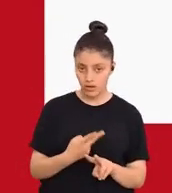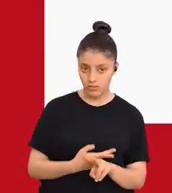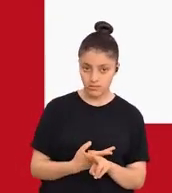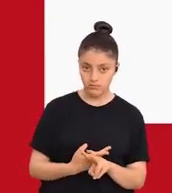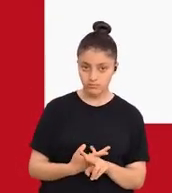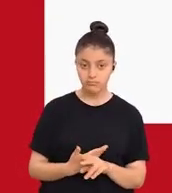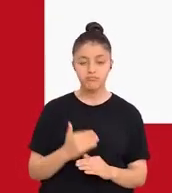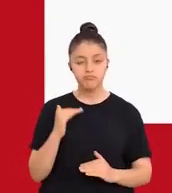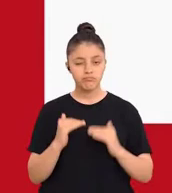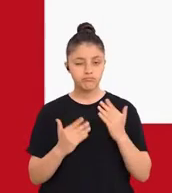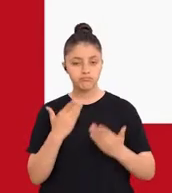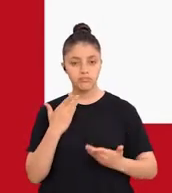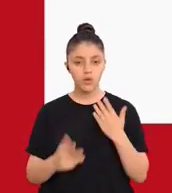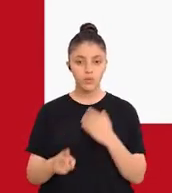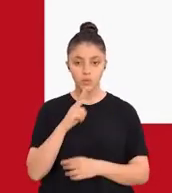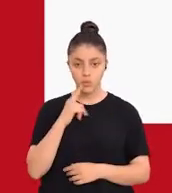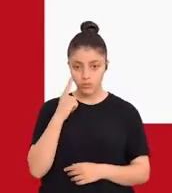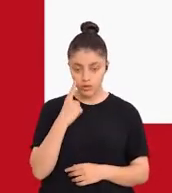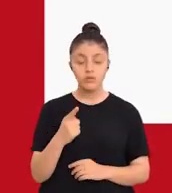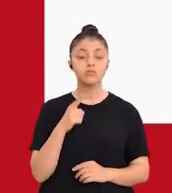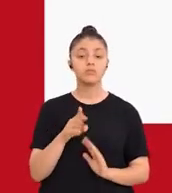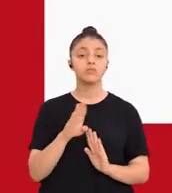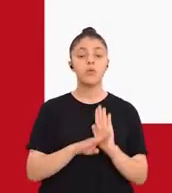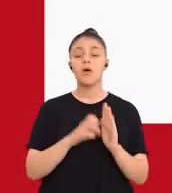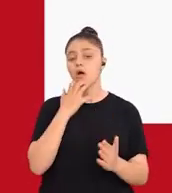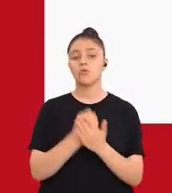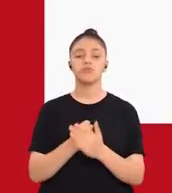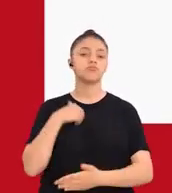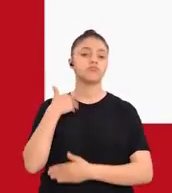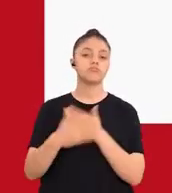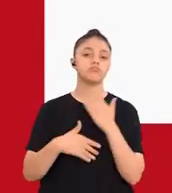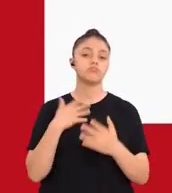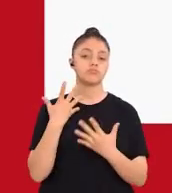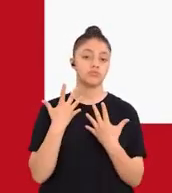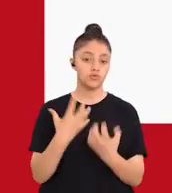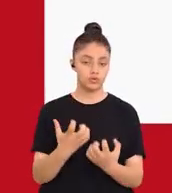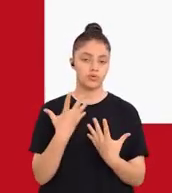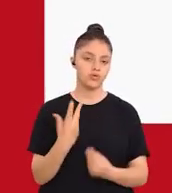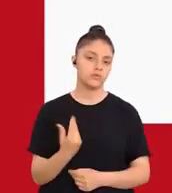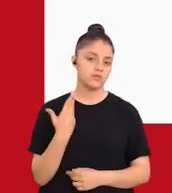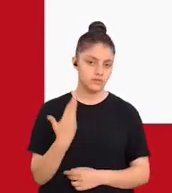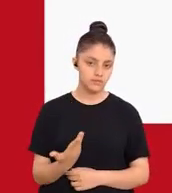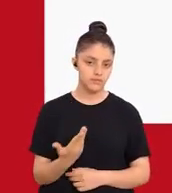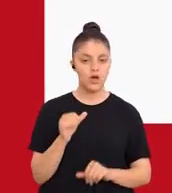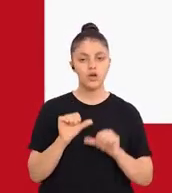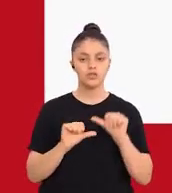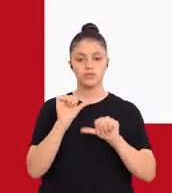deneme, değerlendirme ve programa süreklilik kazandırma aşamalarından oluşur.